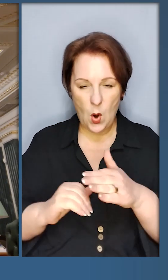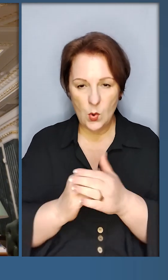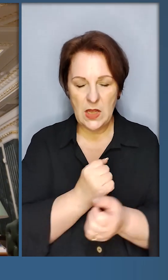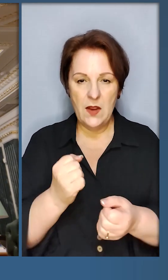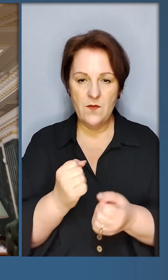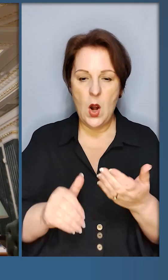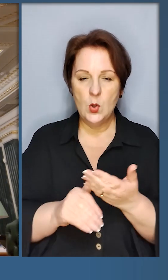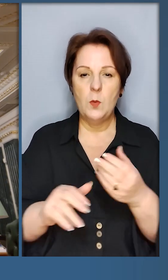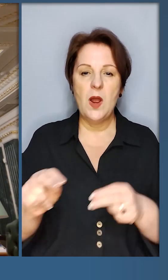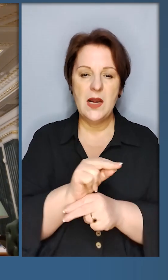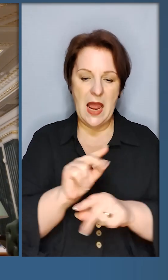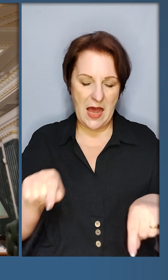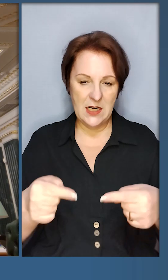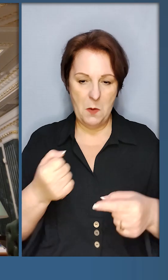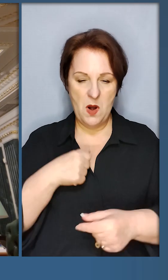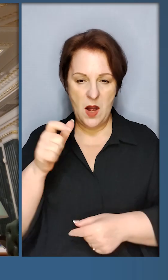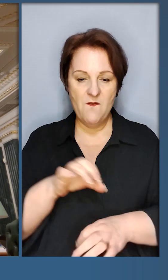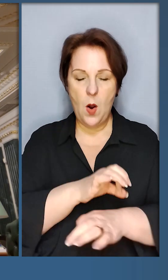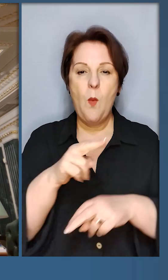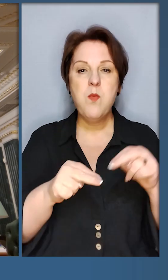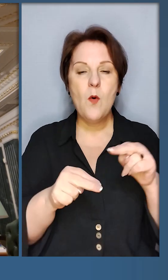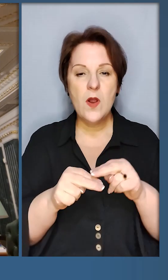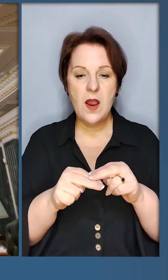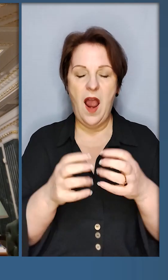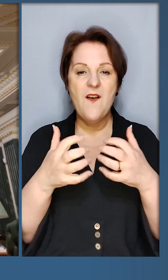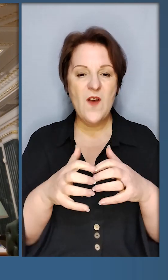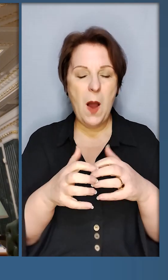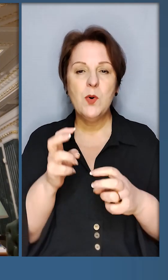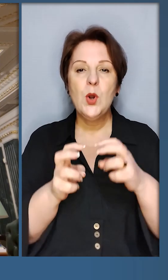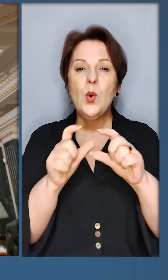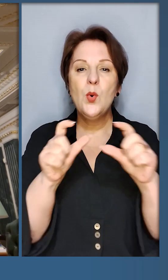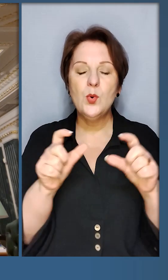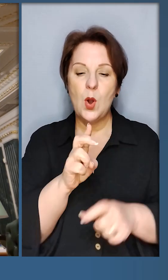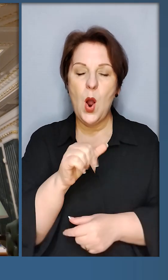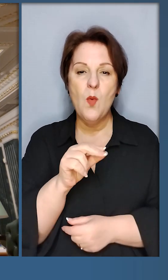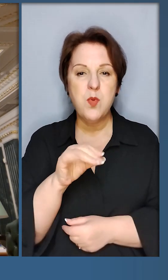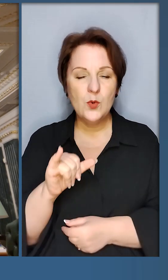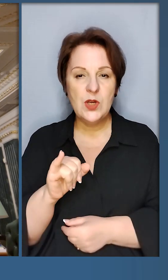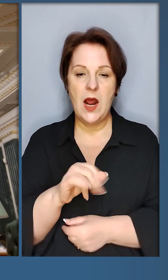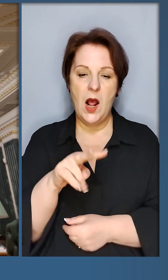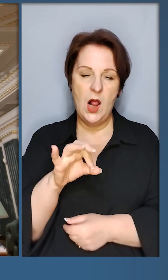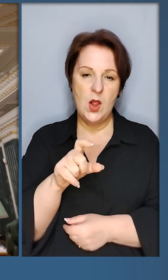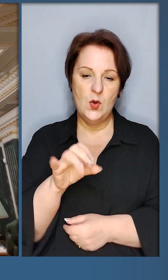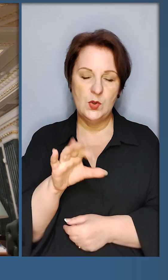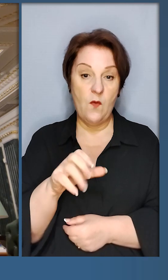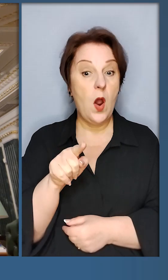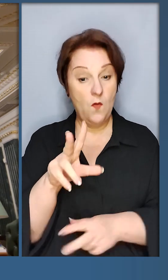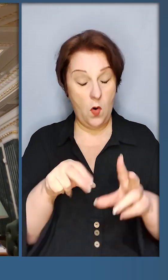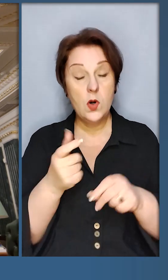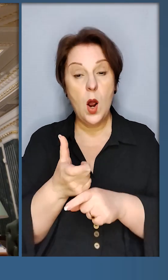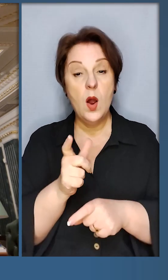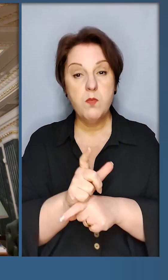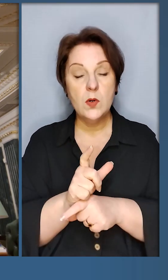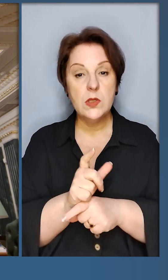і допомога в лікуванні та реабілітації воїнів. І проєкт будівництва фабрик «Кухонь» в Бучі та в Лозові. Вони